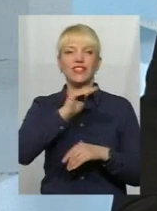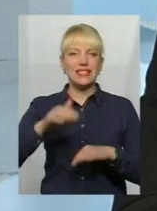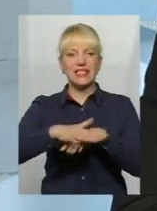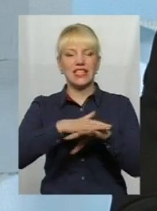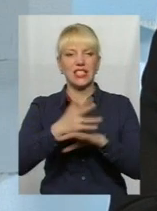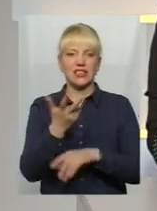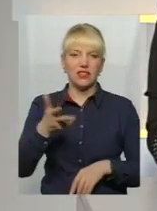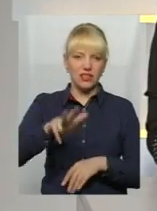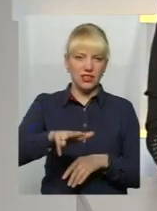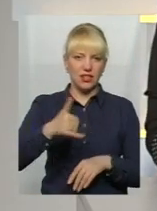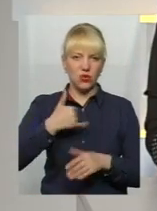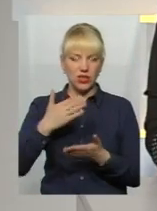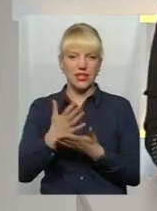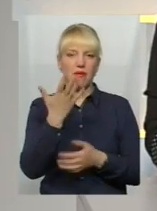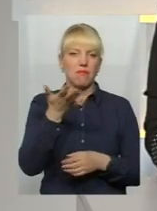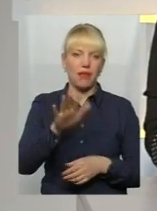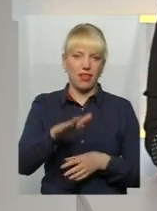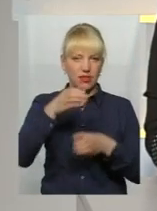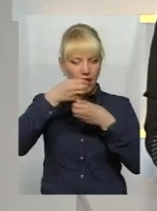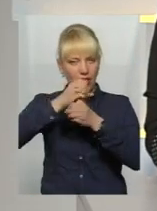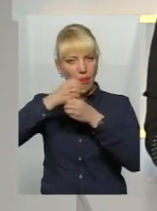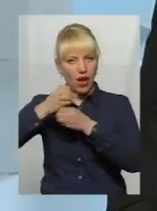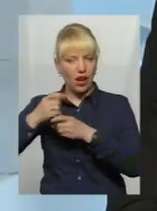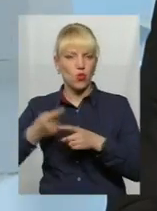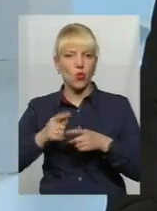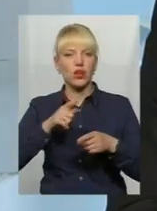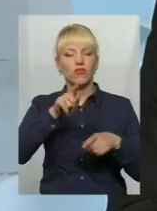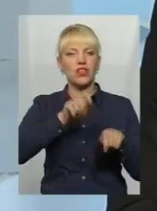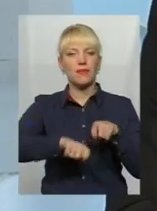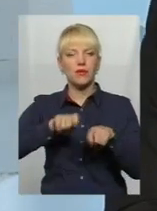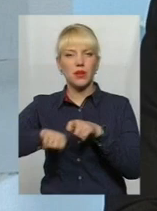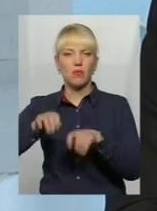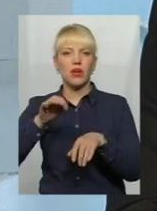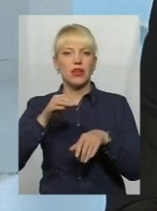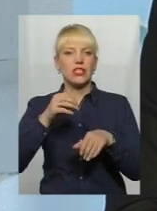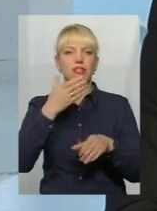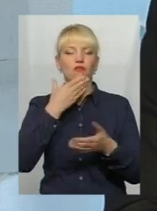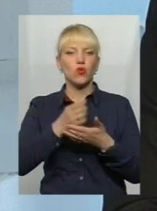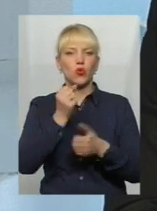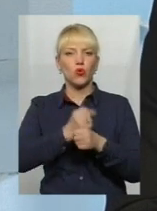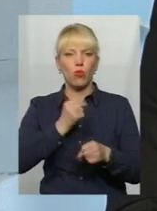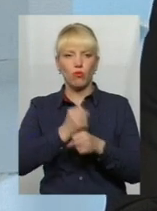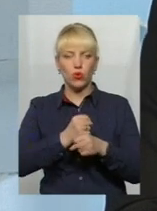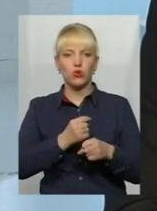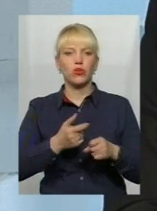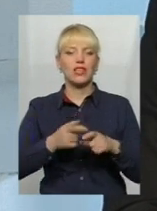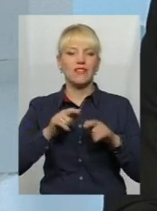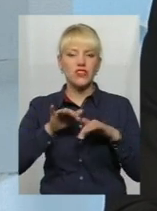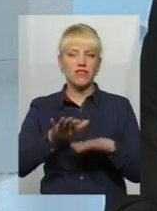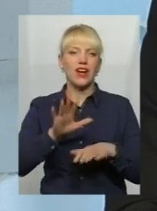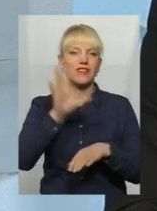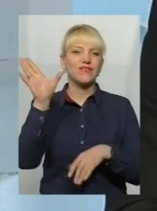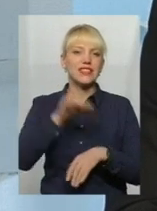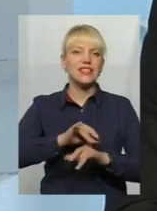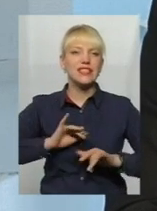території міста, де працюють лабораторії ветеринарно-санітарної експертизи, вони проводять свою роботу, відповідно-відповідний контроль, вживаються заходи щодо